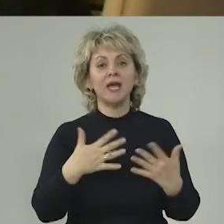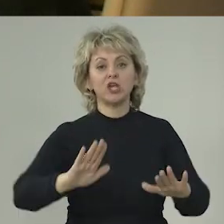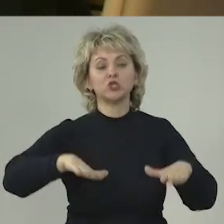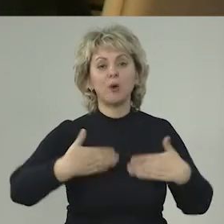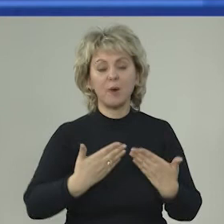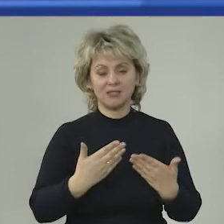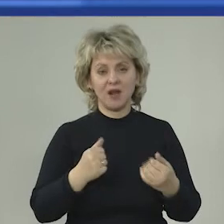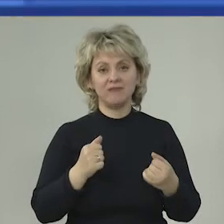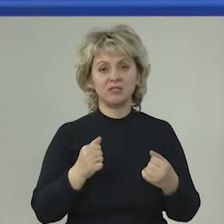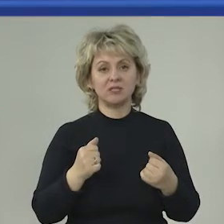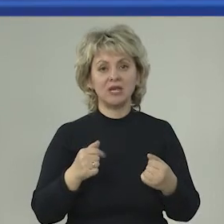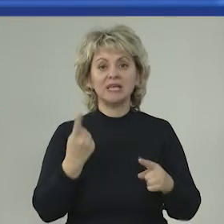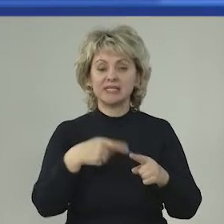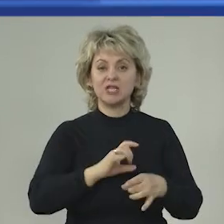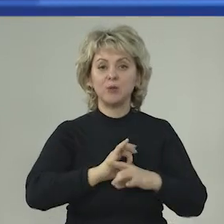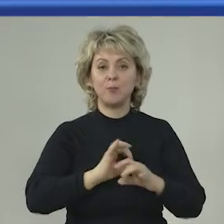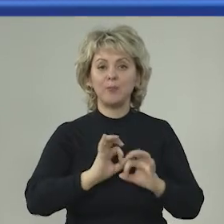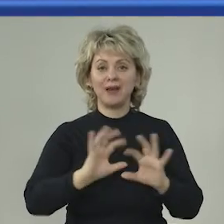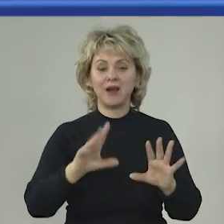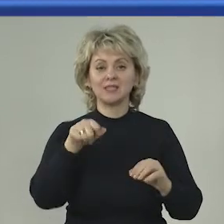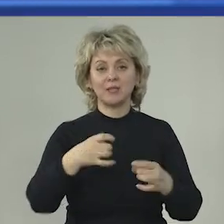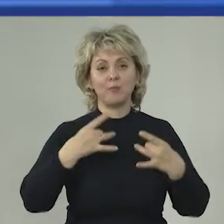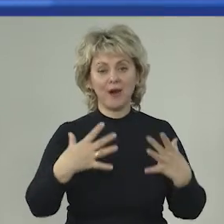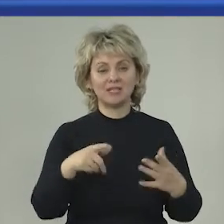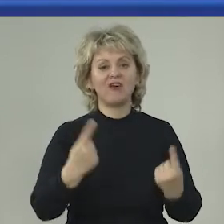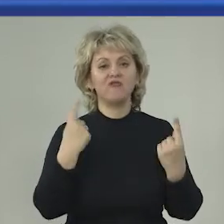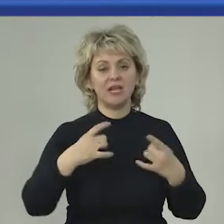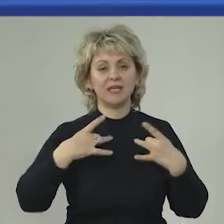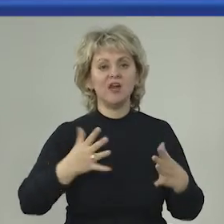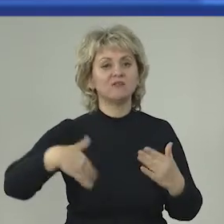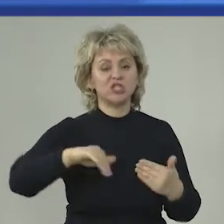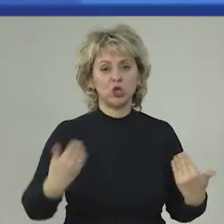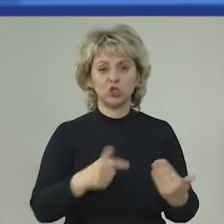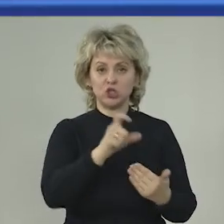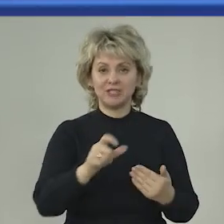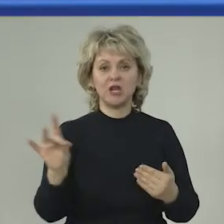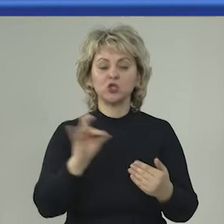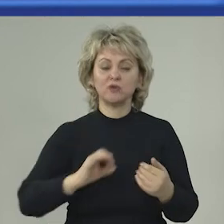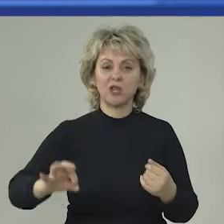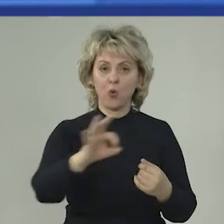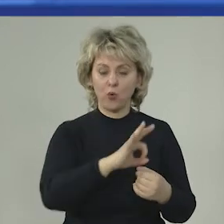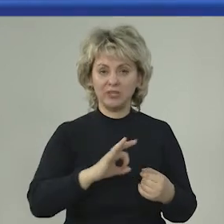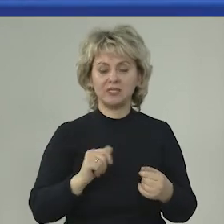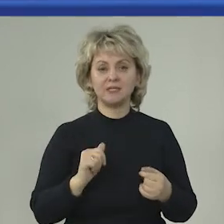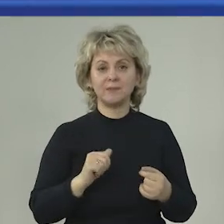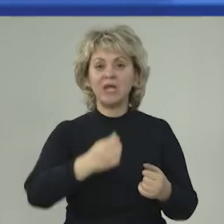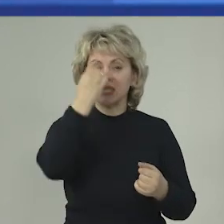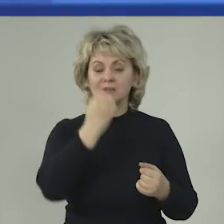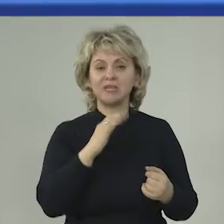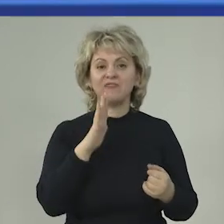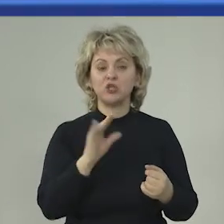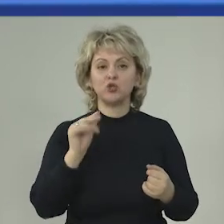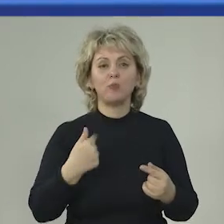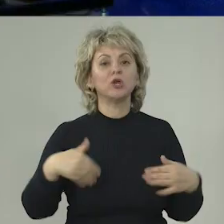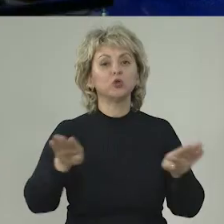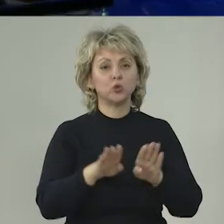и, конечно, поздравить с этим прекрасным праздником, великим праздником всех жителей Ростовской области. Спасибо,